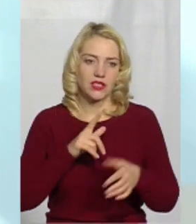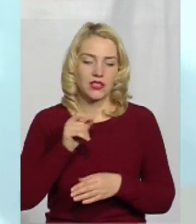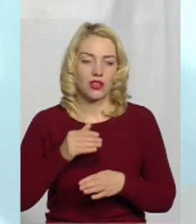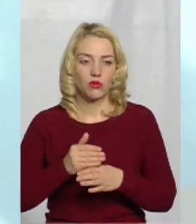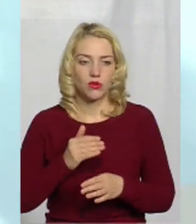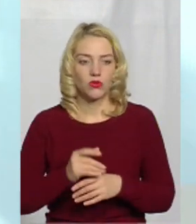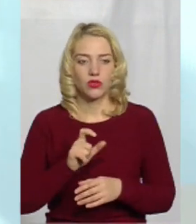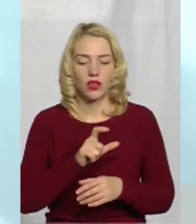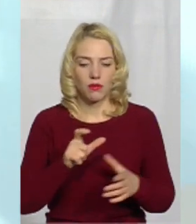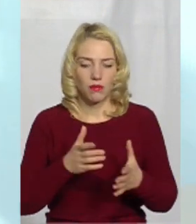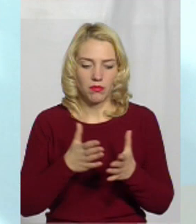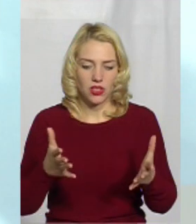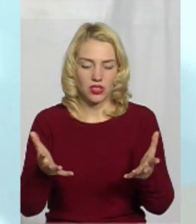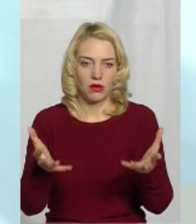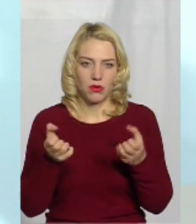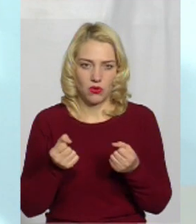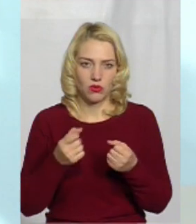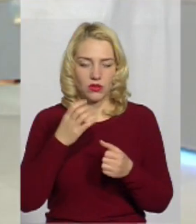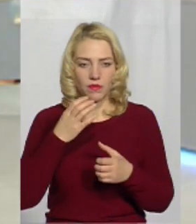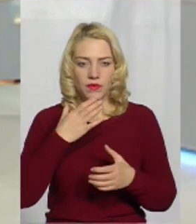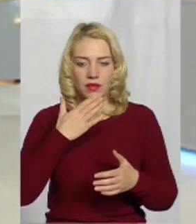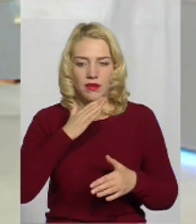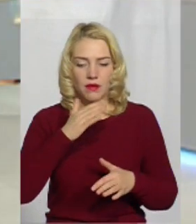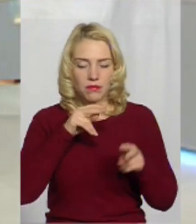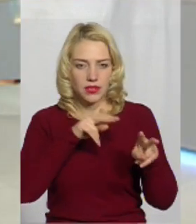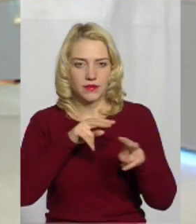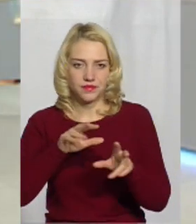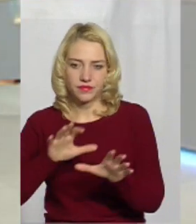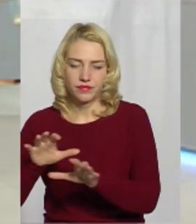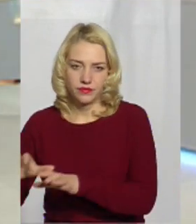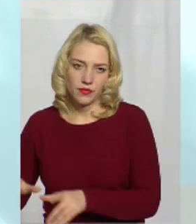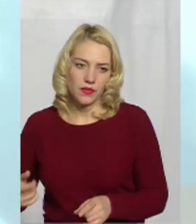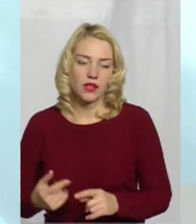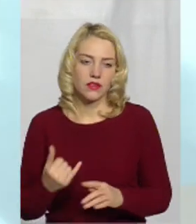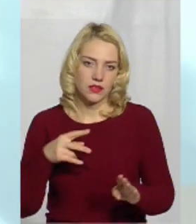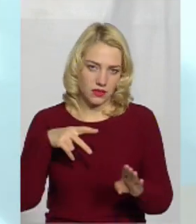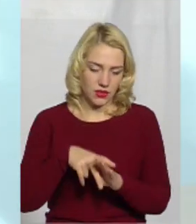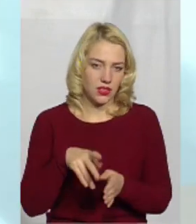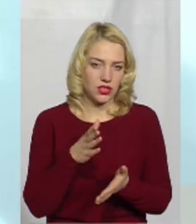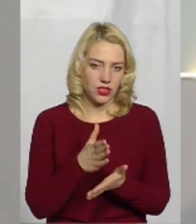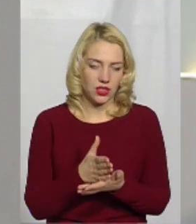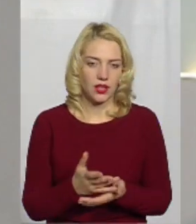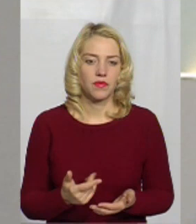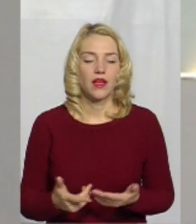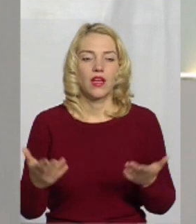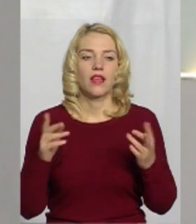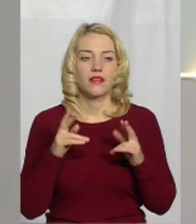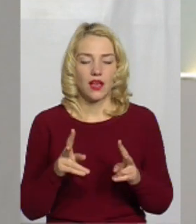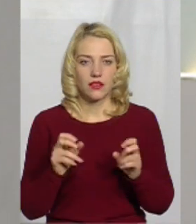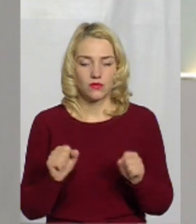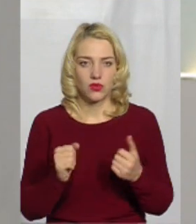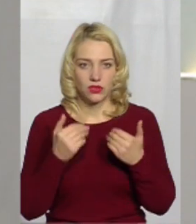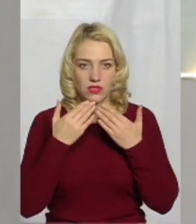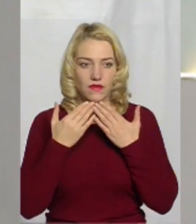ну, і більше пацієнтів вони беруть вже під своє криво. Тобто, вони завантажені зараз? Так. А яким чином можна